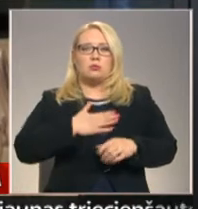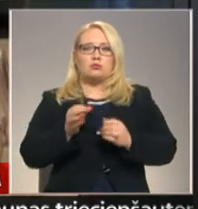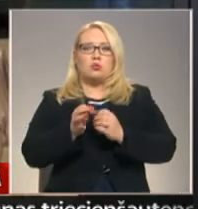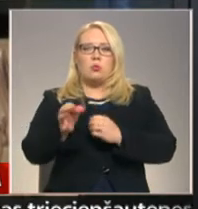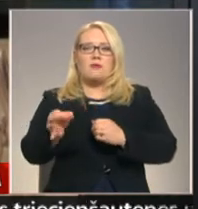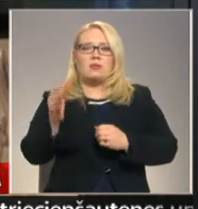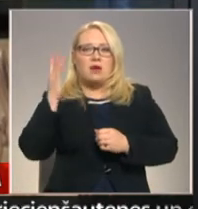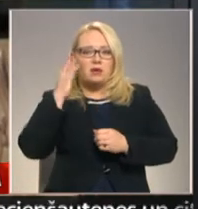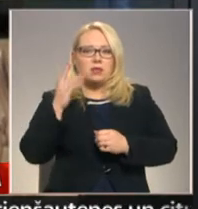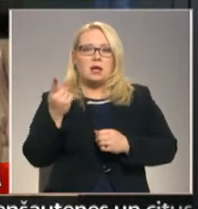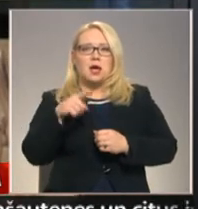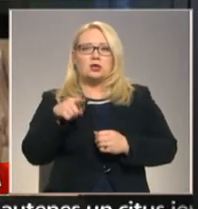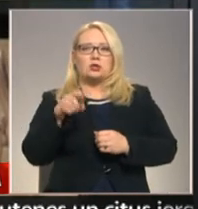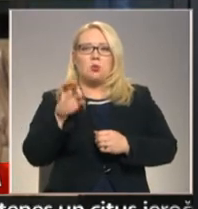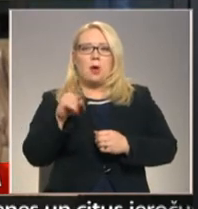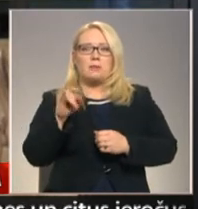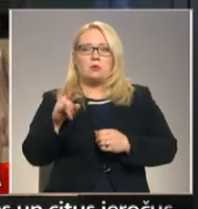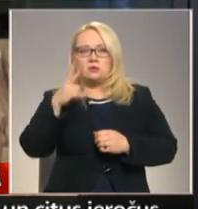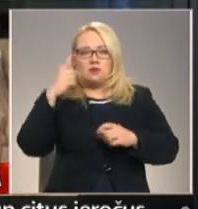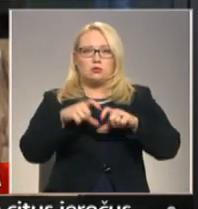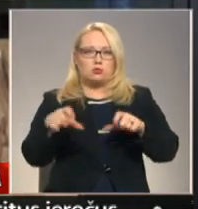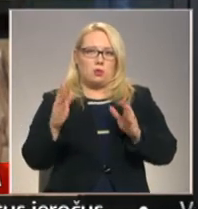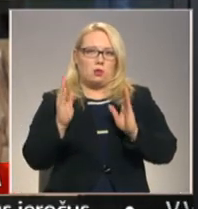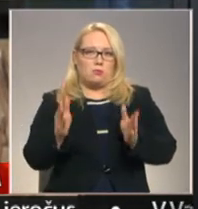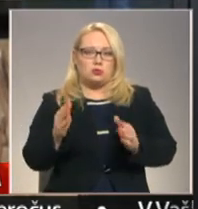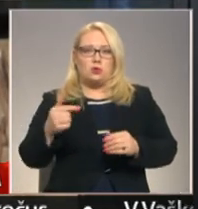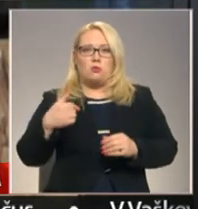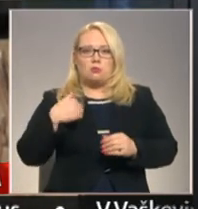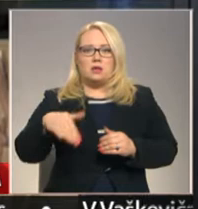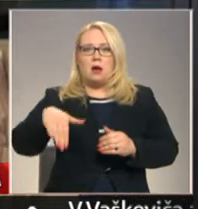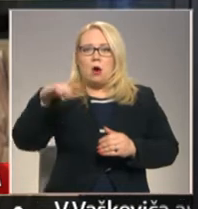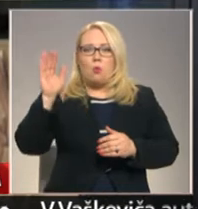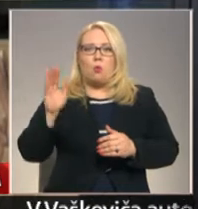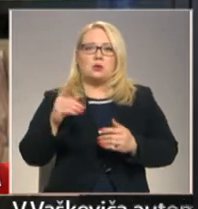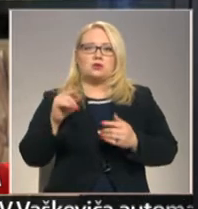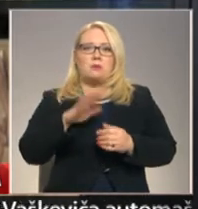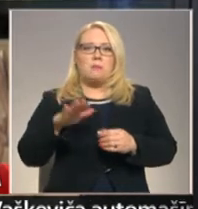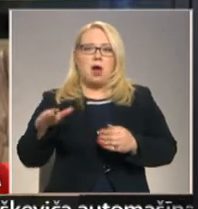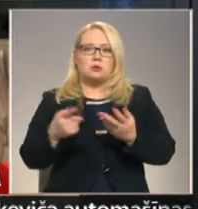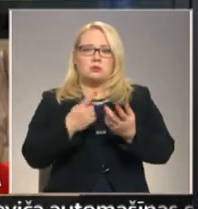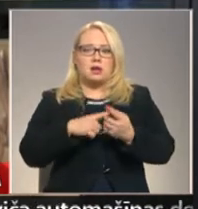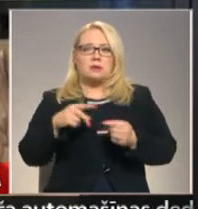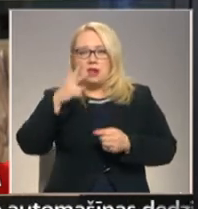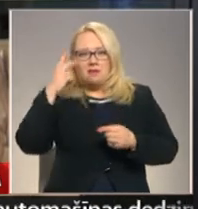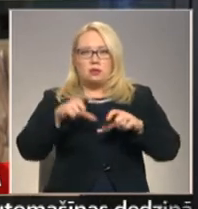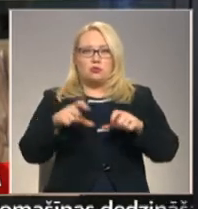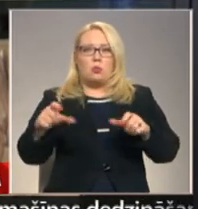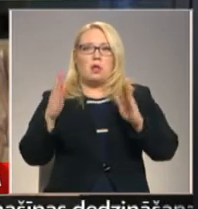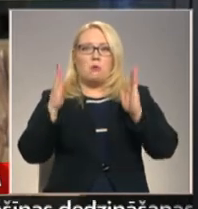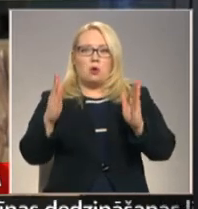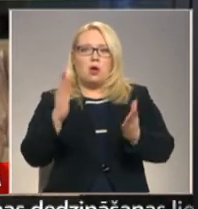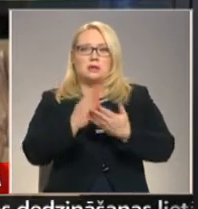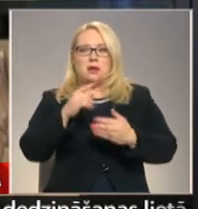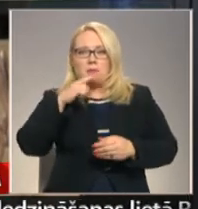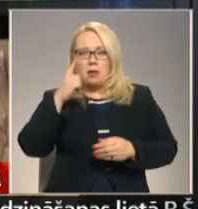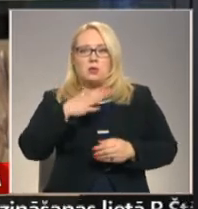viedoklis, ka stopiņos vidusskola būs, jo mums ir augošs bērnu skaits arī vidusskolas posmā. Par to mēs esam letni,